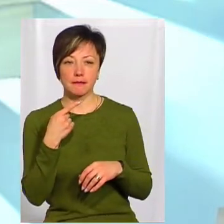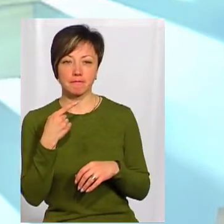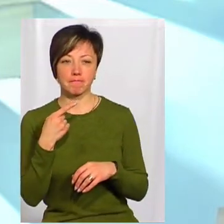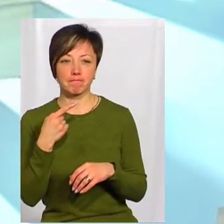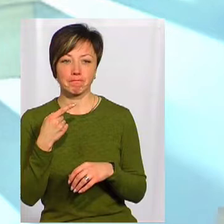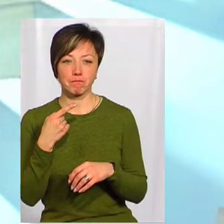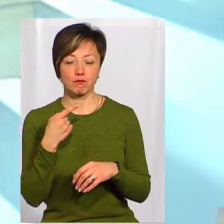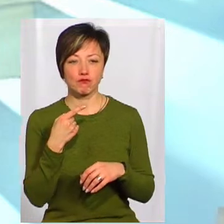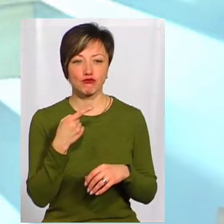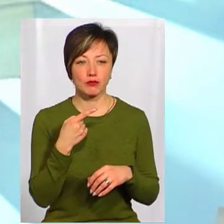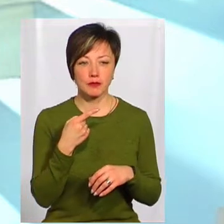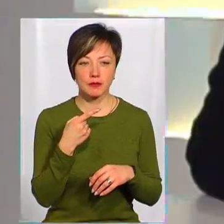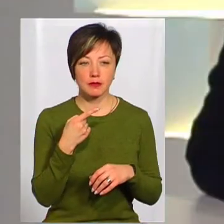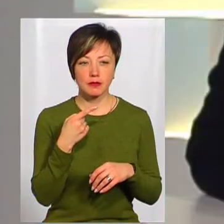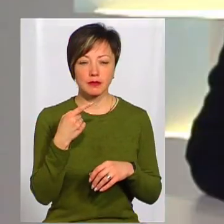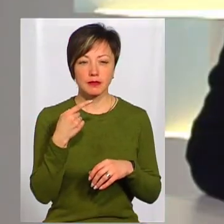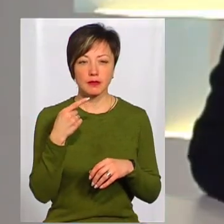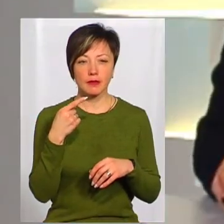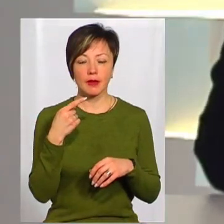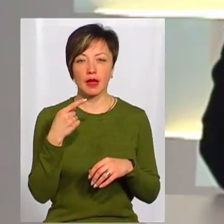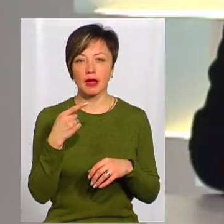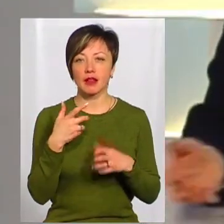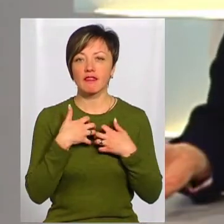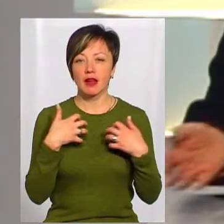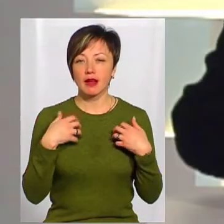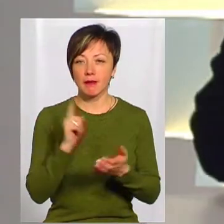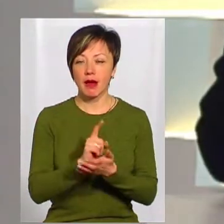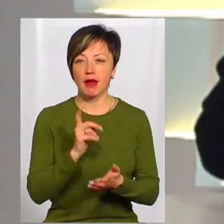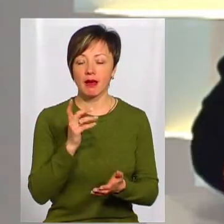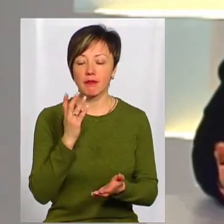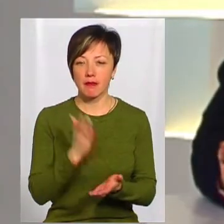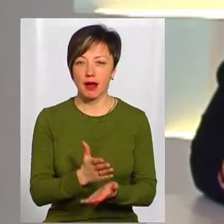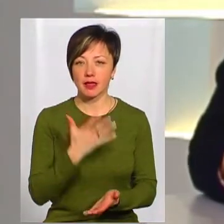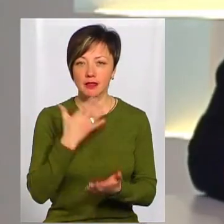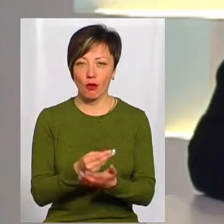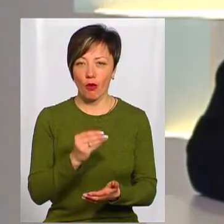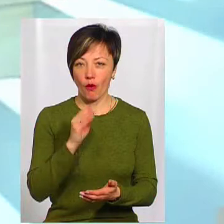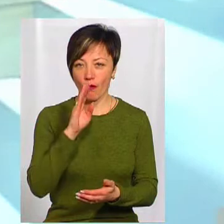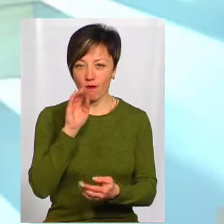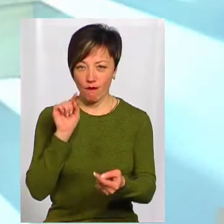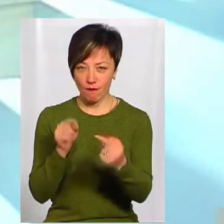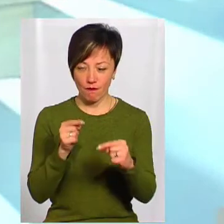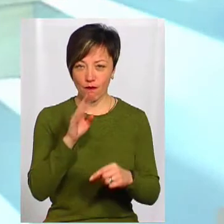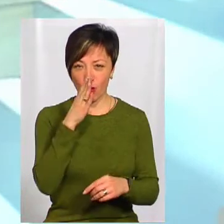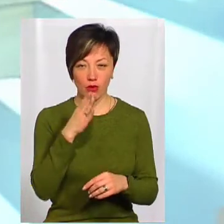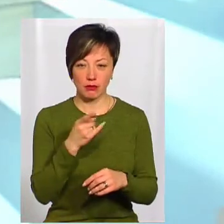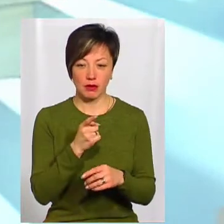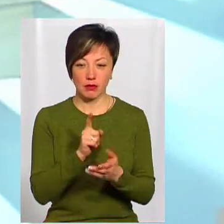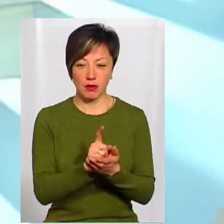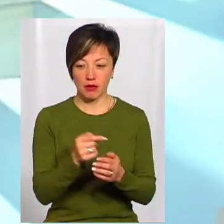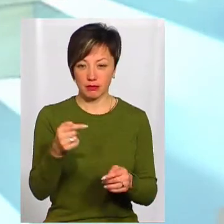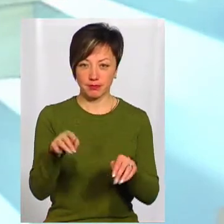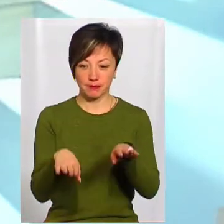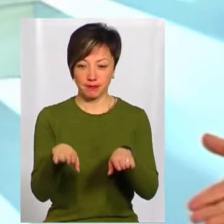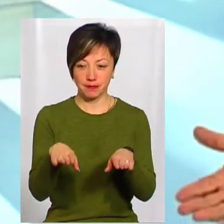свого ворога, воно збалансовано. Тобто, немає поганих і гарних тварин? Абсолютно, в нього нема